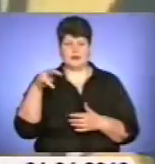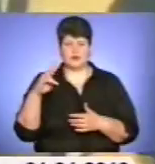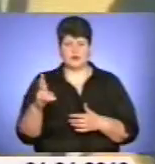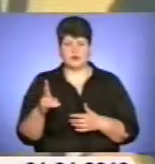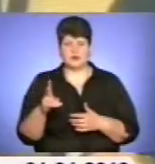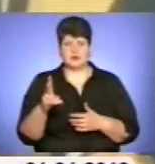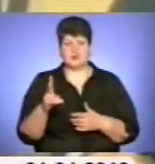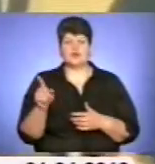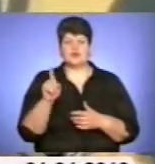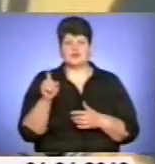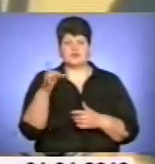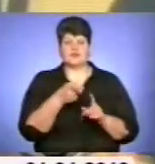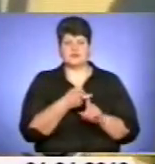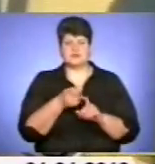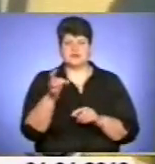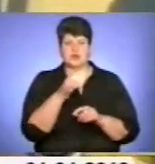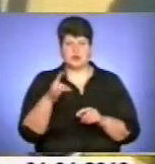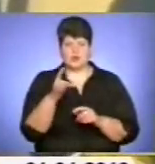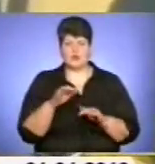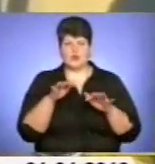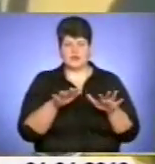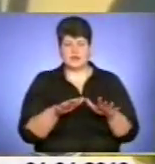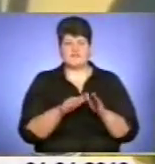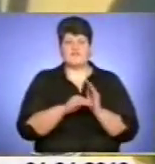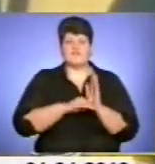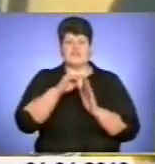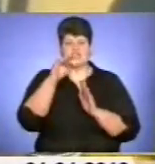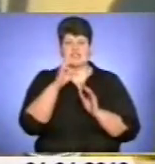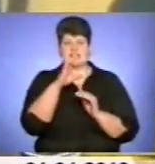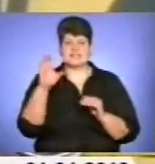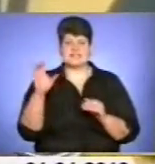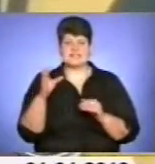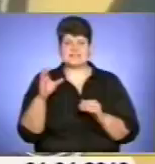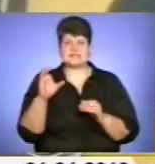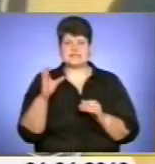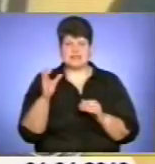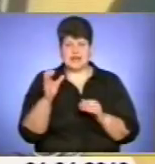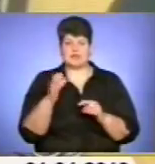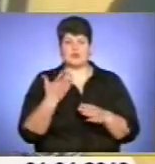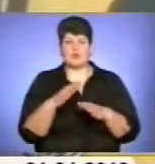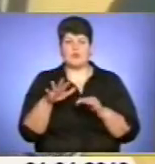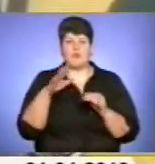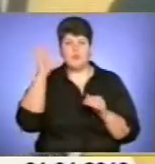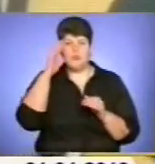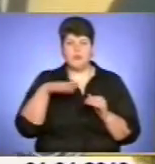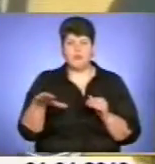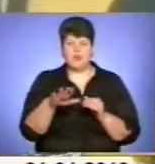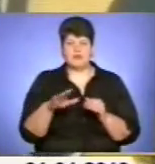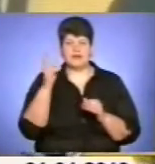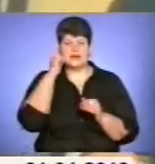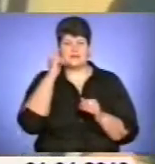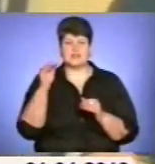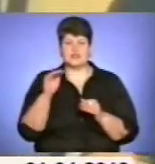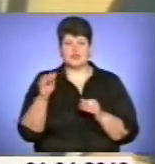визначення регіони, де ймовірне проходження вище-середньої або високій повинні. Це Сумська, Чернігівська, Київська, Житомирська,